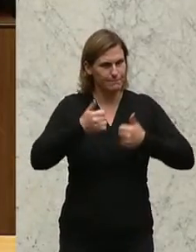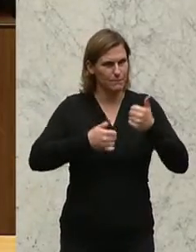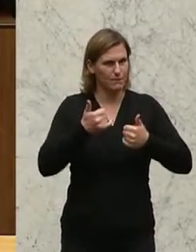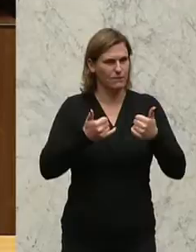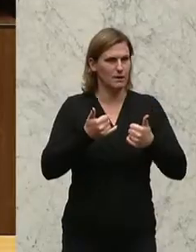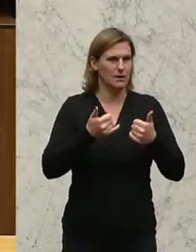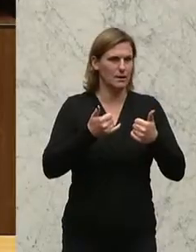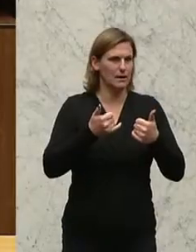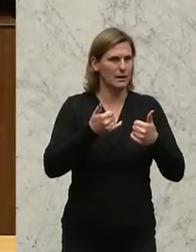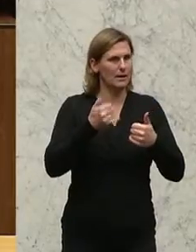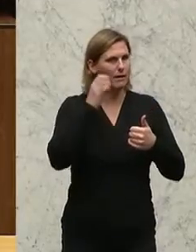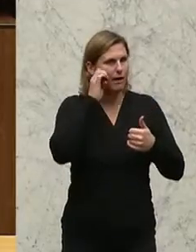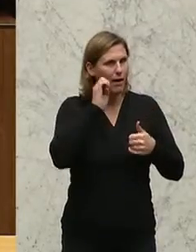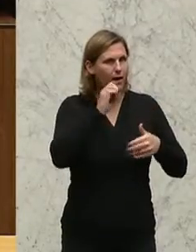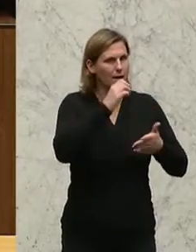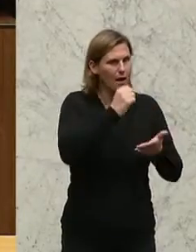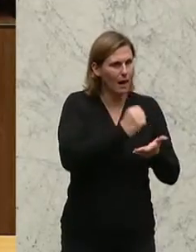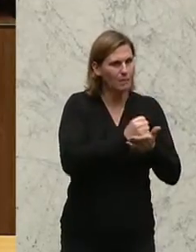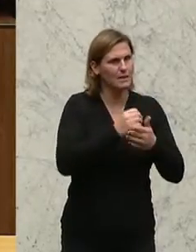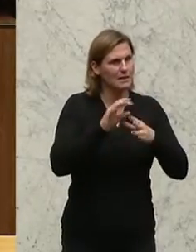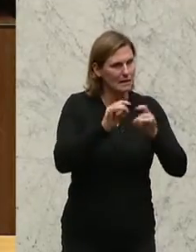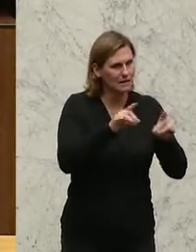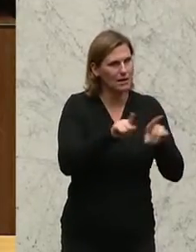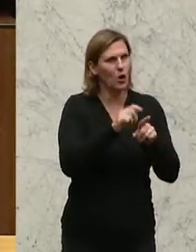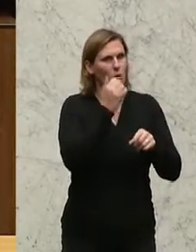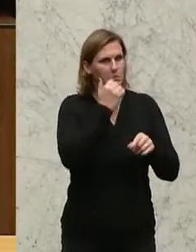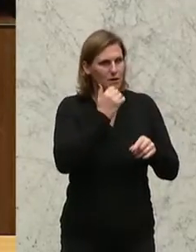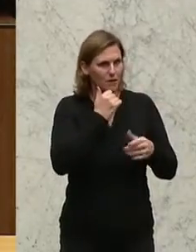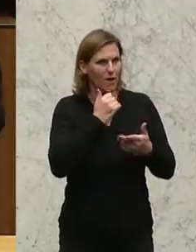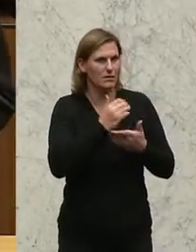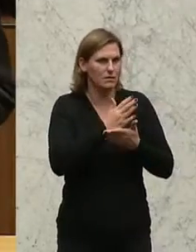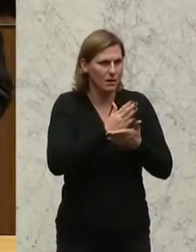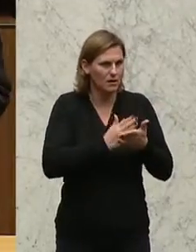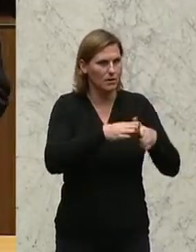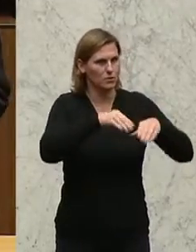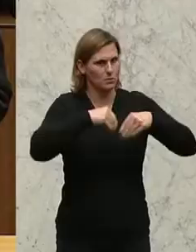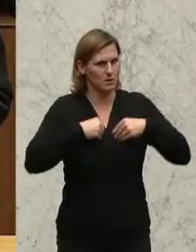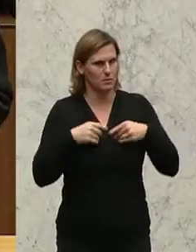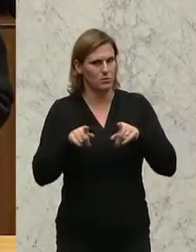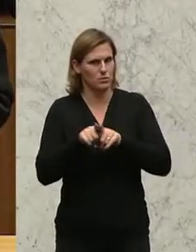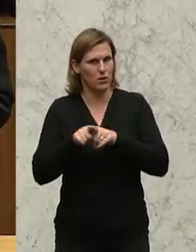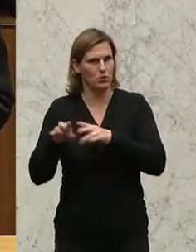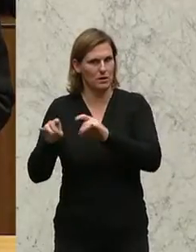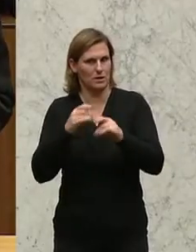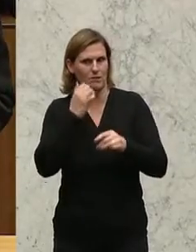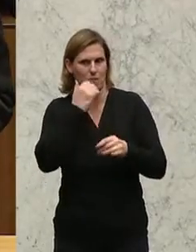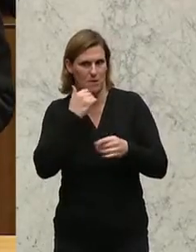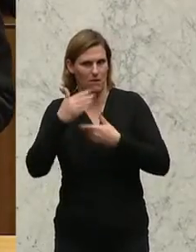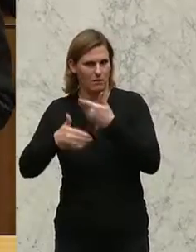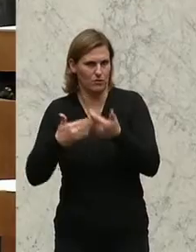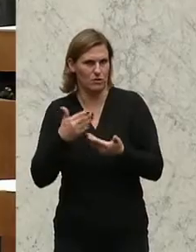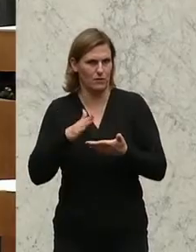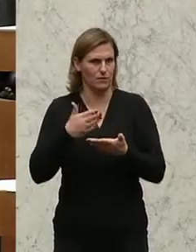Tätigkeiten, die an und für sich auch privatwirtschaftlich geleistet werden können und eben genau diesen Tätigkeiten auf Seiten der Privatwirtschaft haben werden.